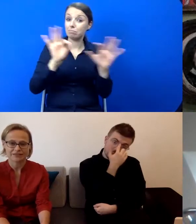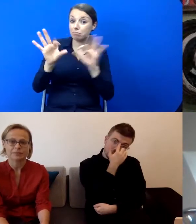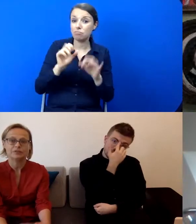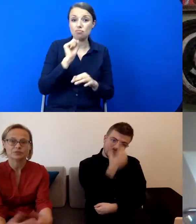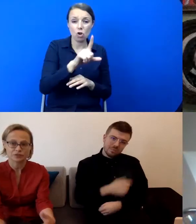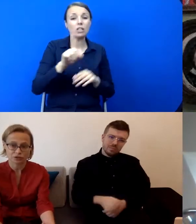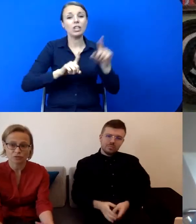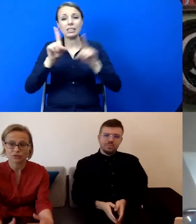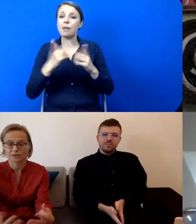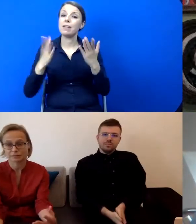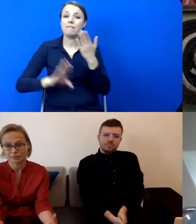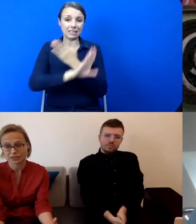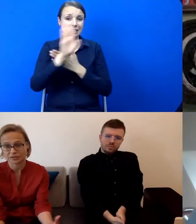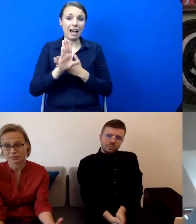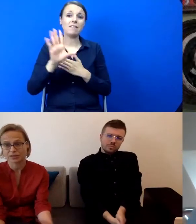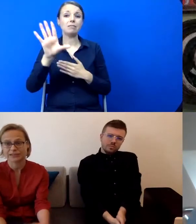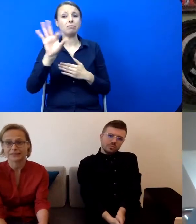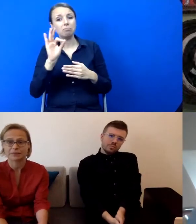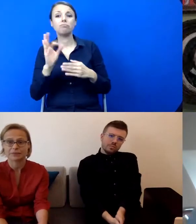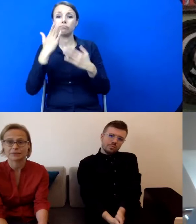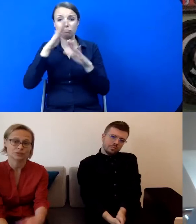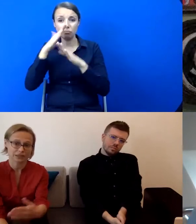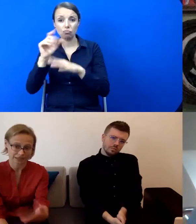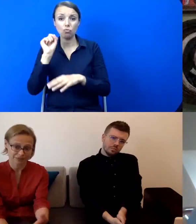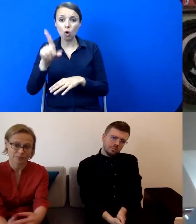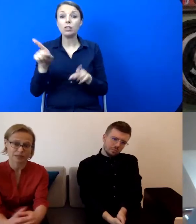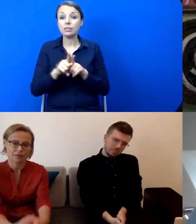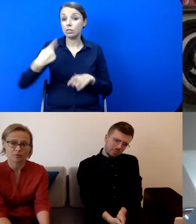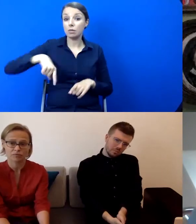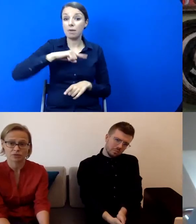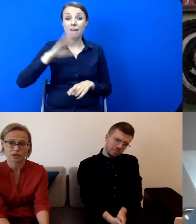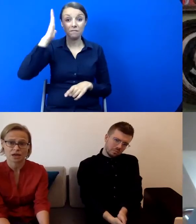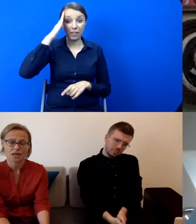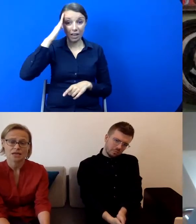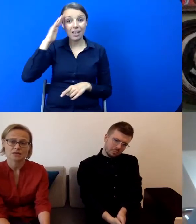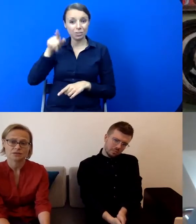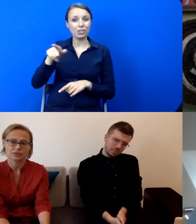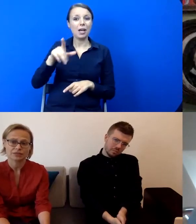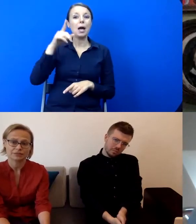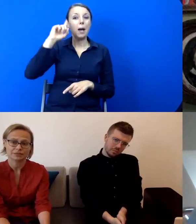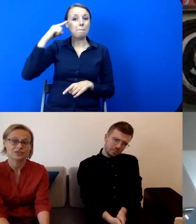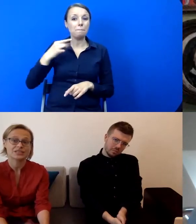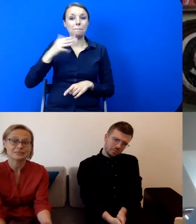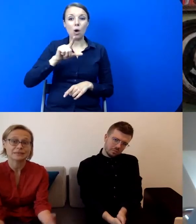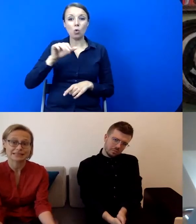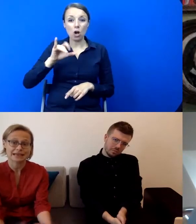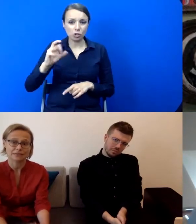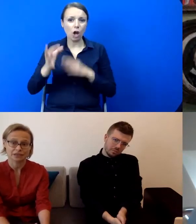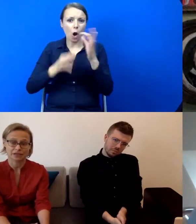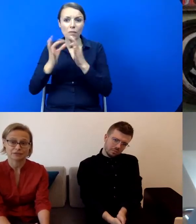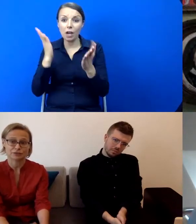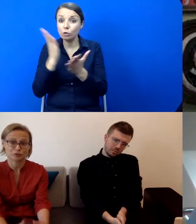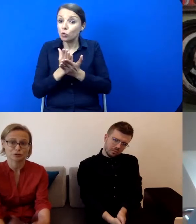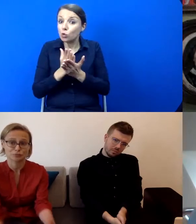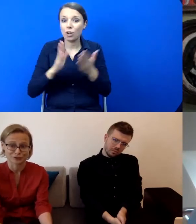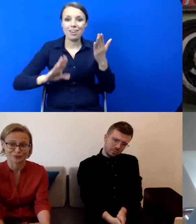wystawach, mamy tego świadomość, że mamy też w zbiorach takie prace, które tak jak wspominała Nowogosia, są takimi ważnymi pracami